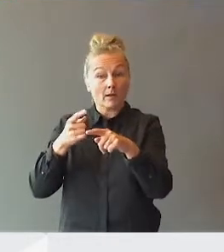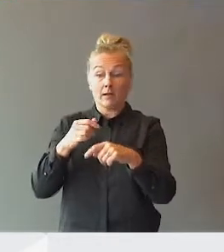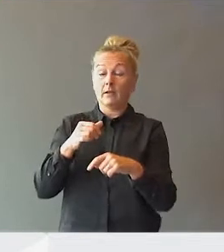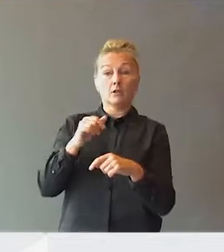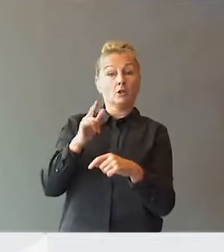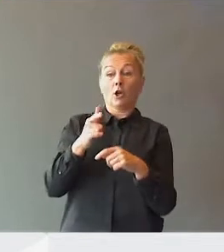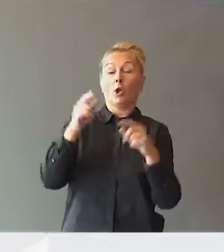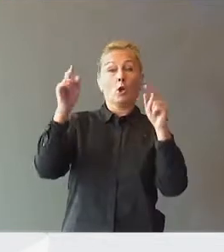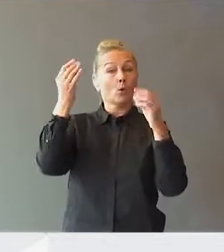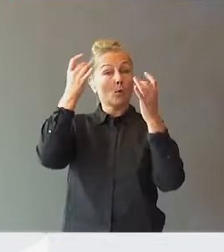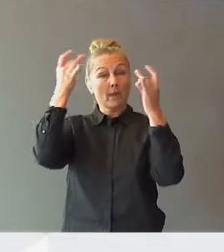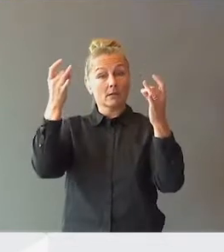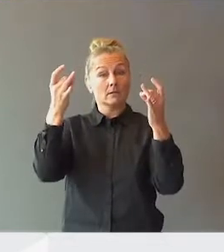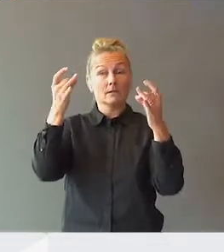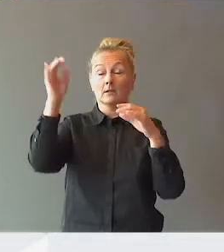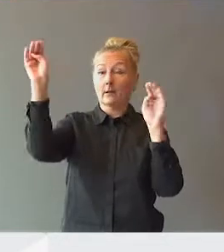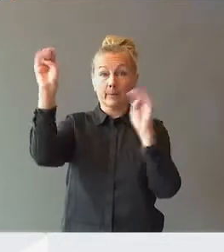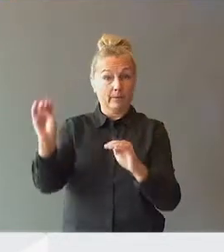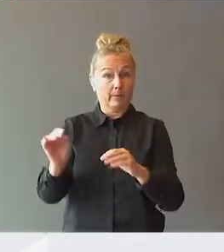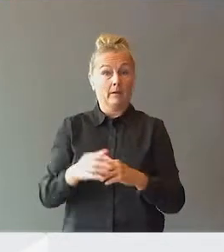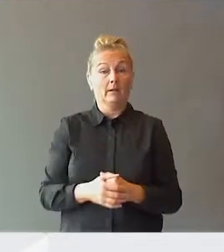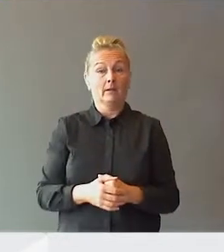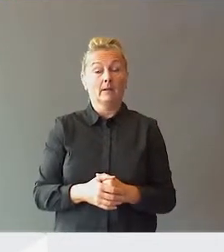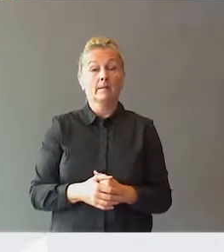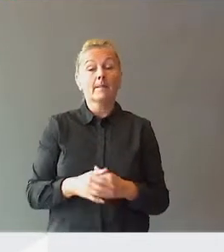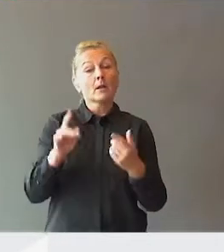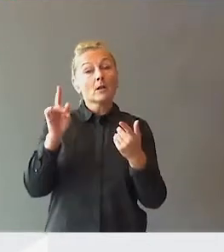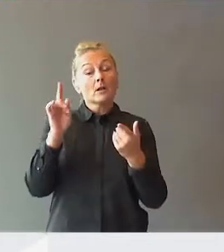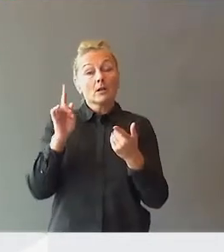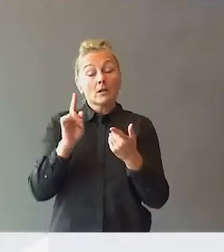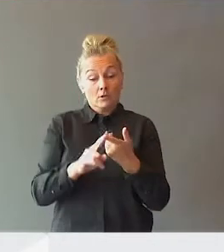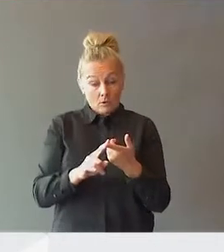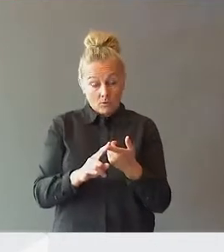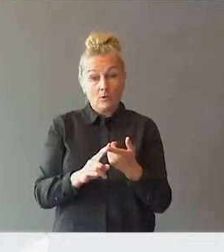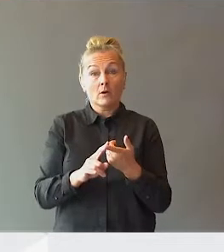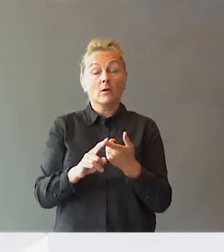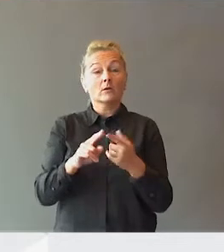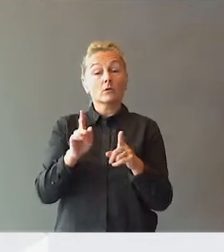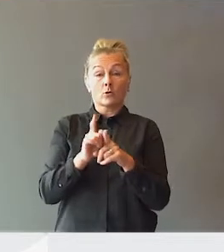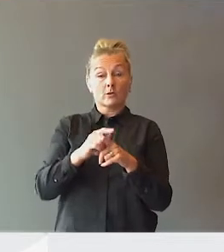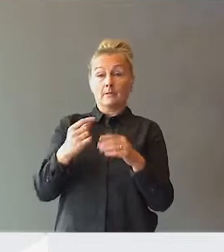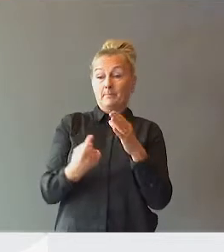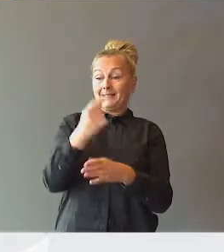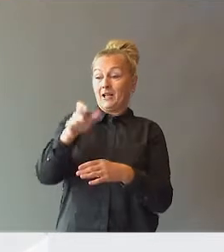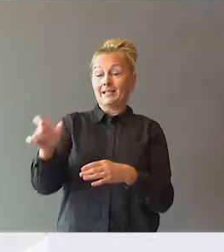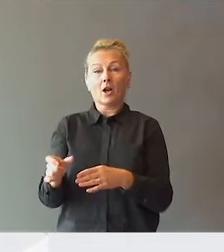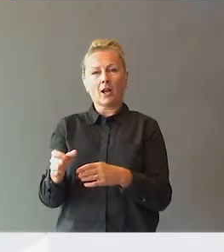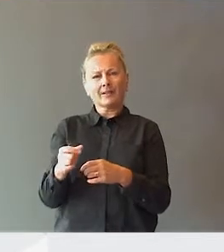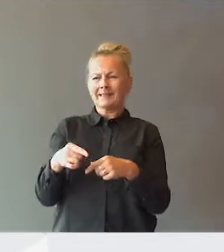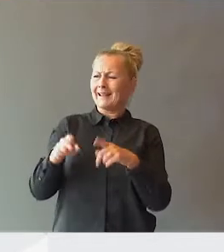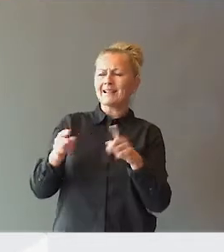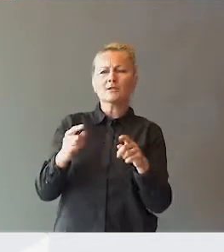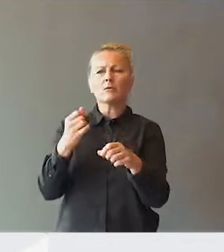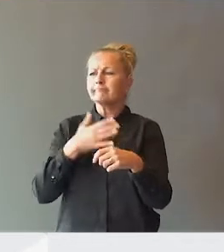kompetansen ikke eksisterer. Og det er også sånn at spesialister har en tendens til å vilje jobbe sammen med andre